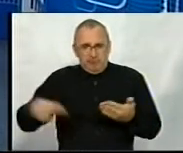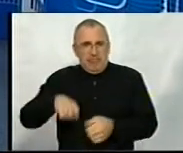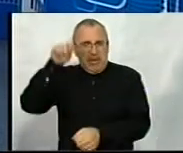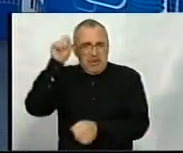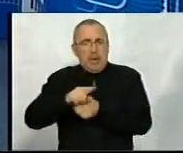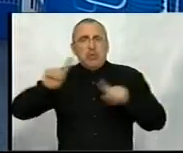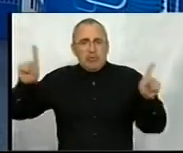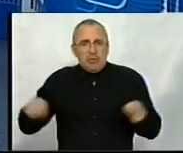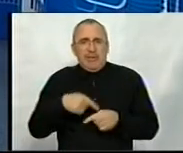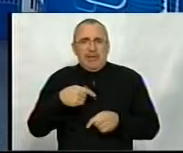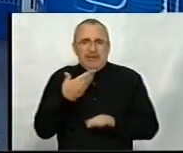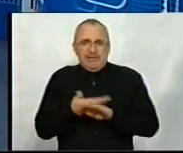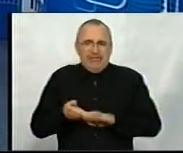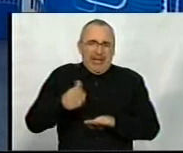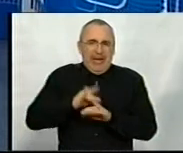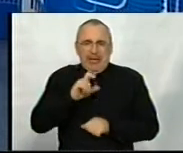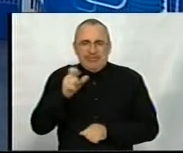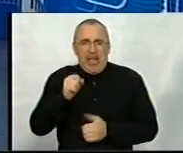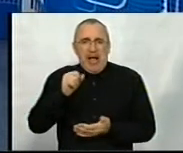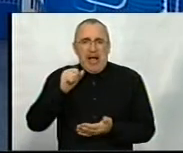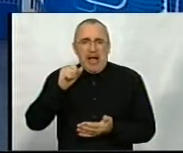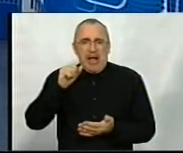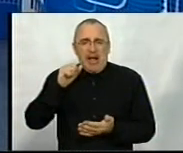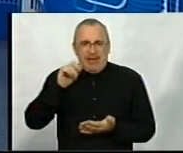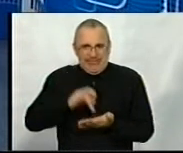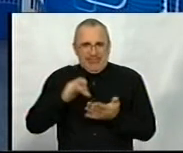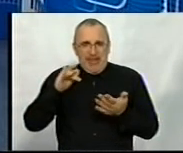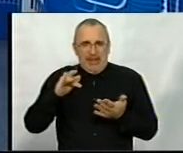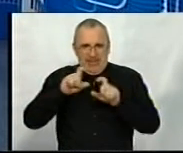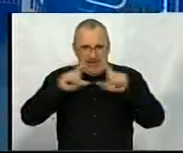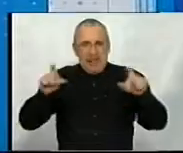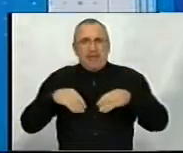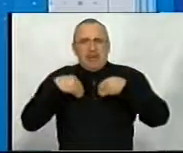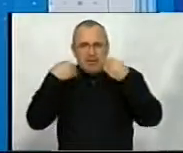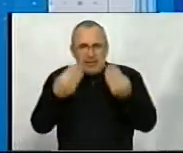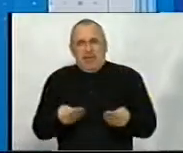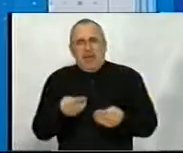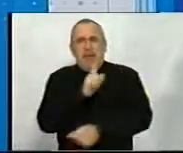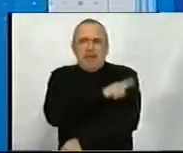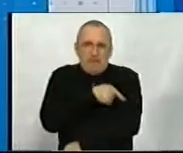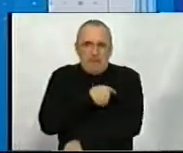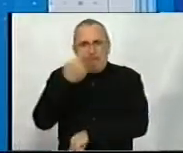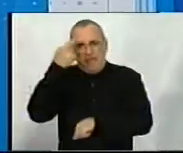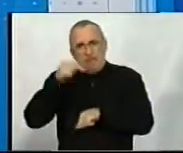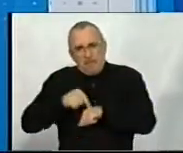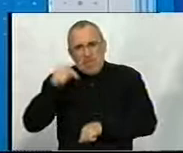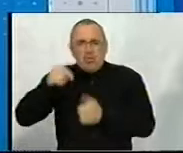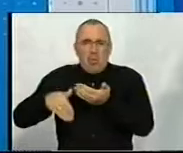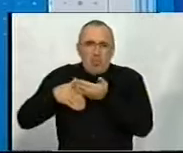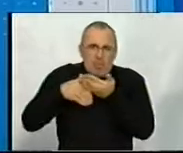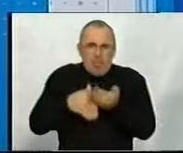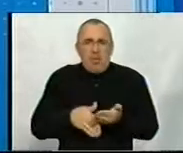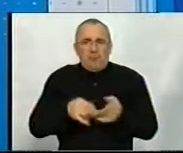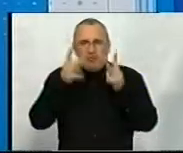про створення кризових центр для людей, які можуть звернутися, де буде надана і медична, і психологічна допомога